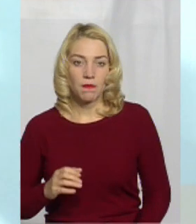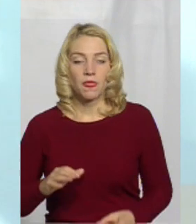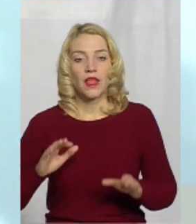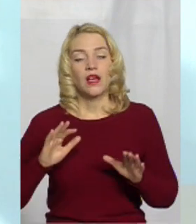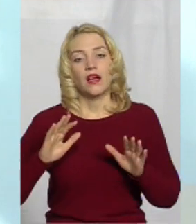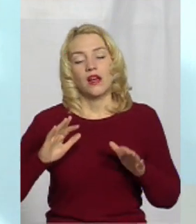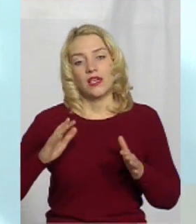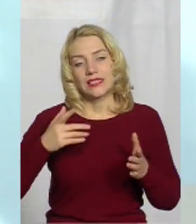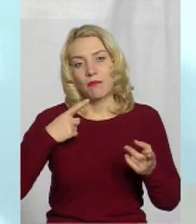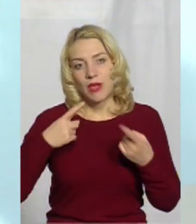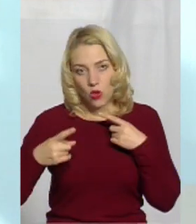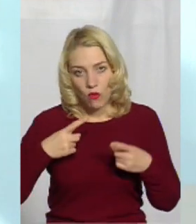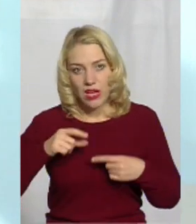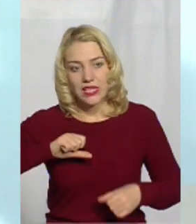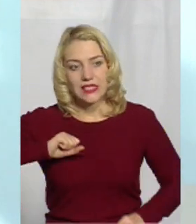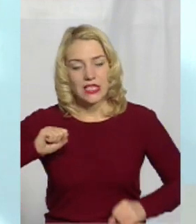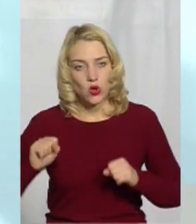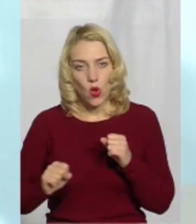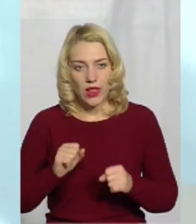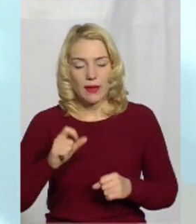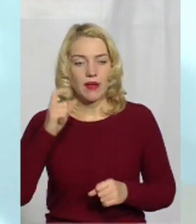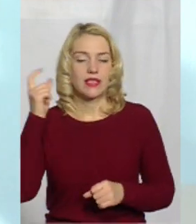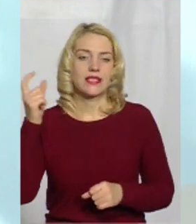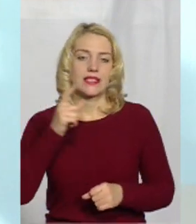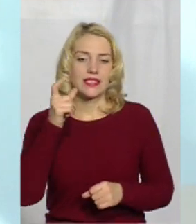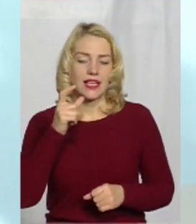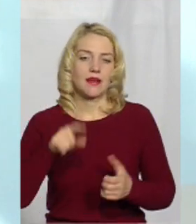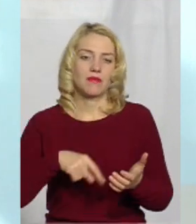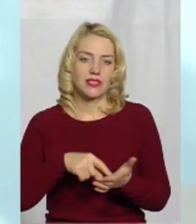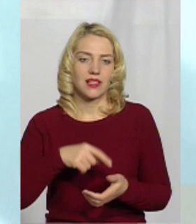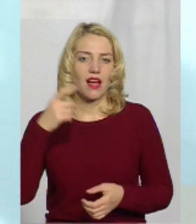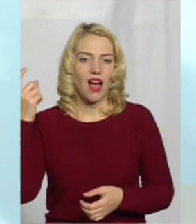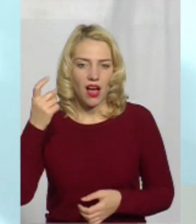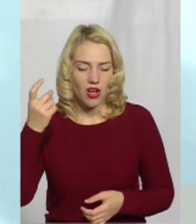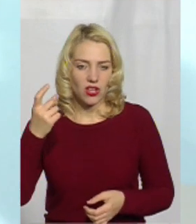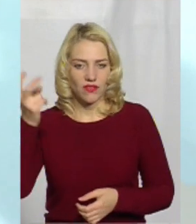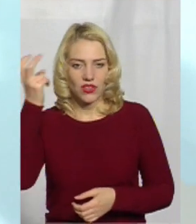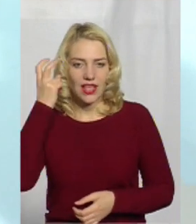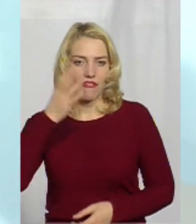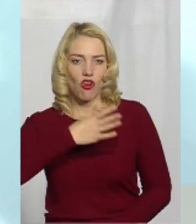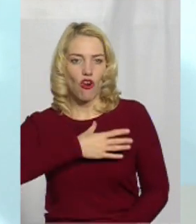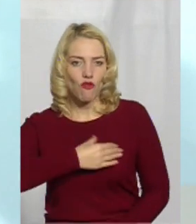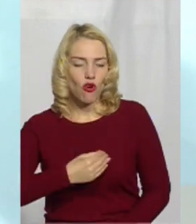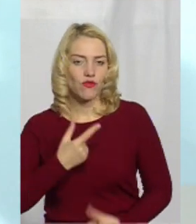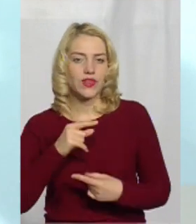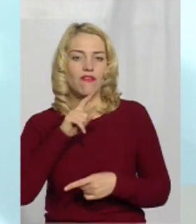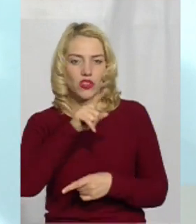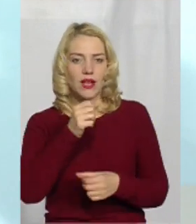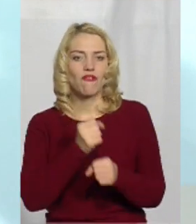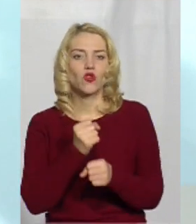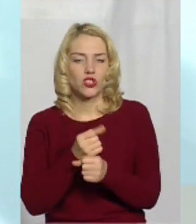Спілкувалися з колегами з Харкова, Києва, Львова, там де вони функціонують.